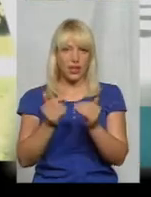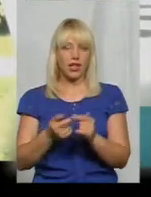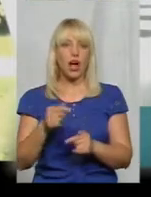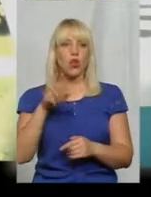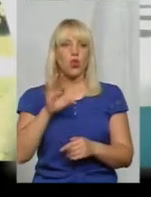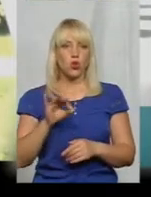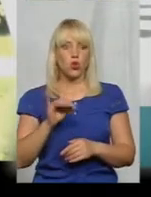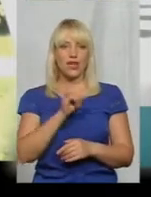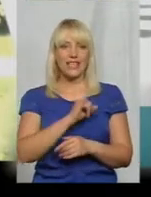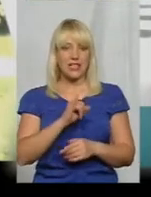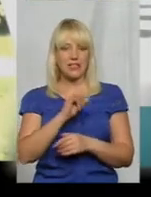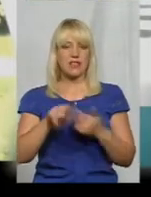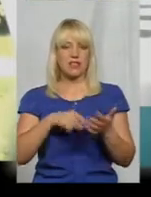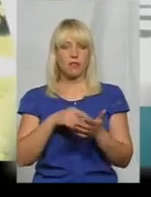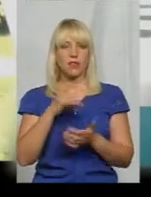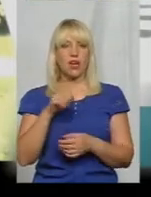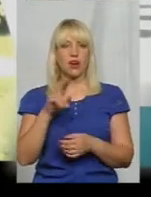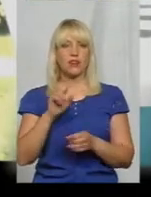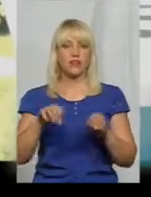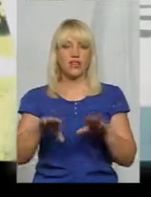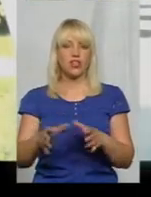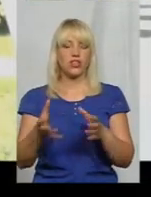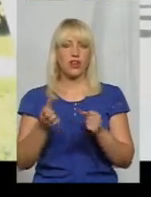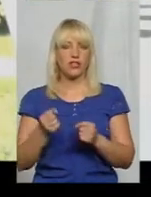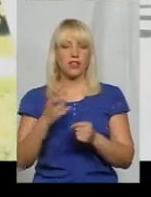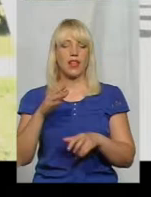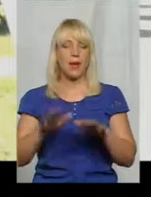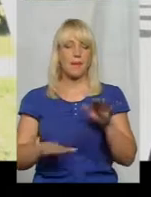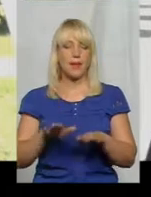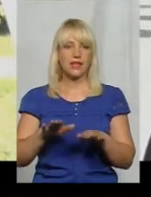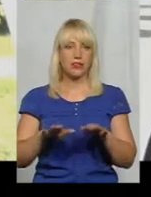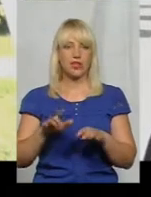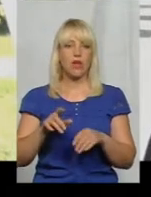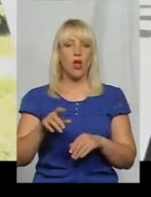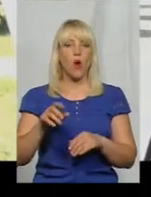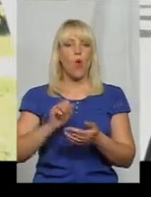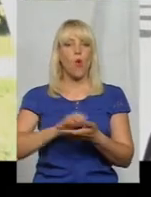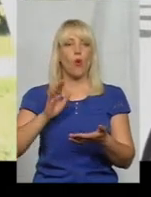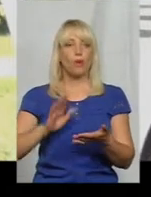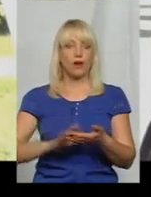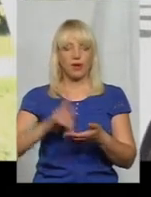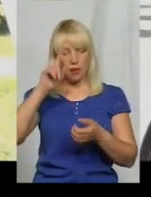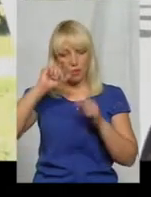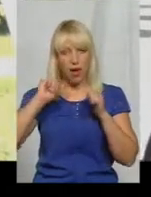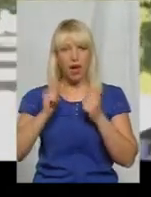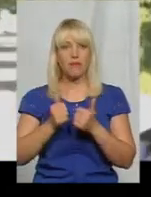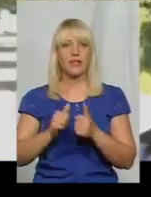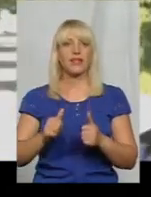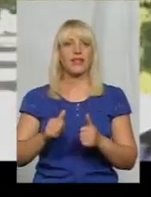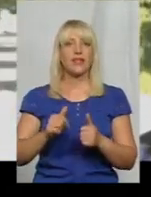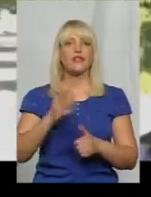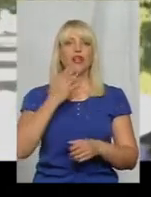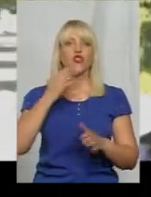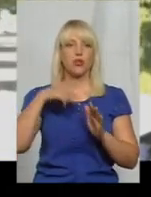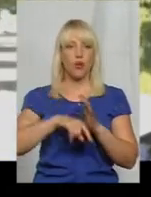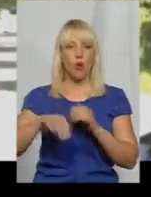Ізяславська міська рада вирішила взяти на позабалансовий облік пам'ятки національного значення. Обласним